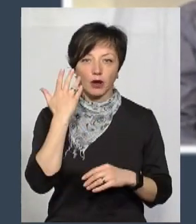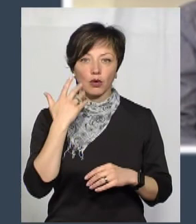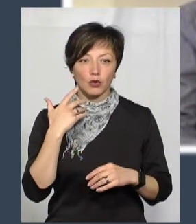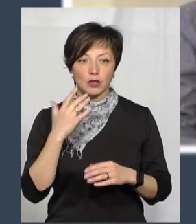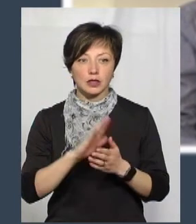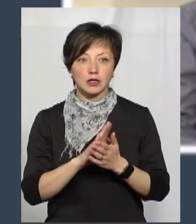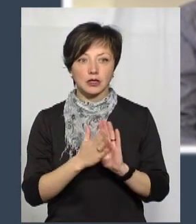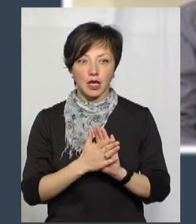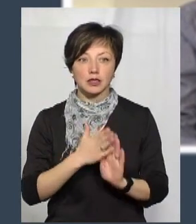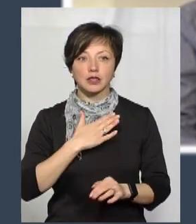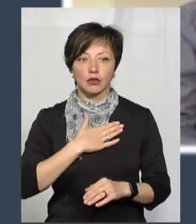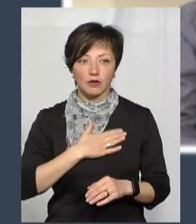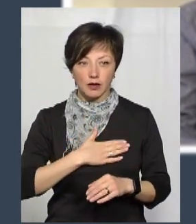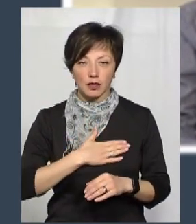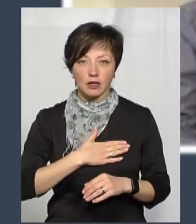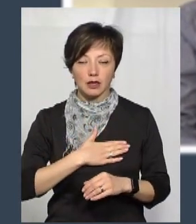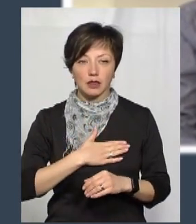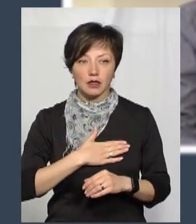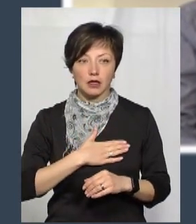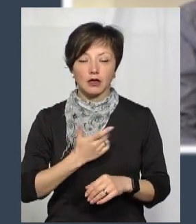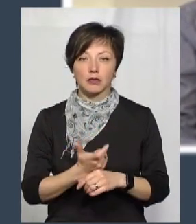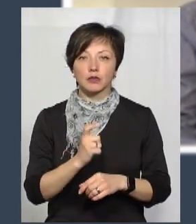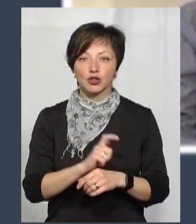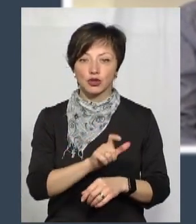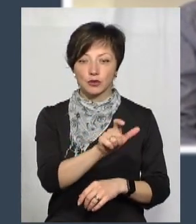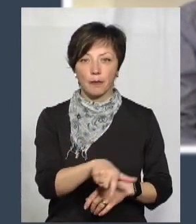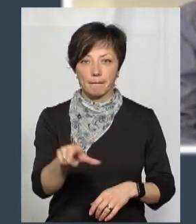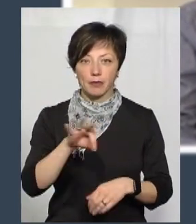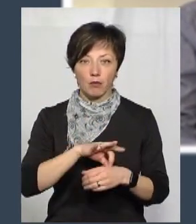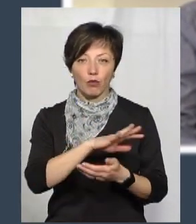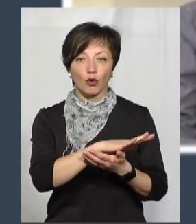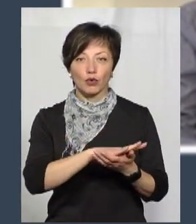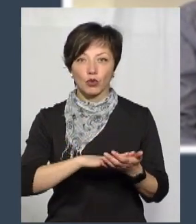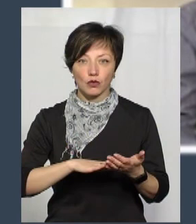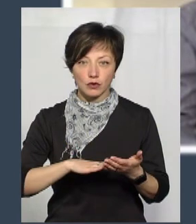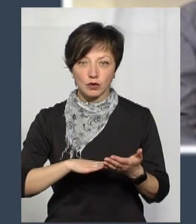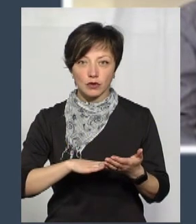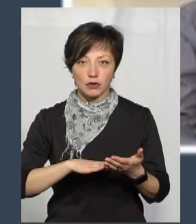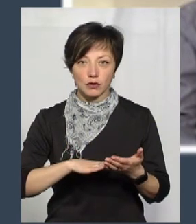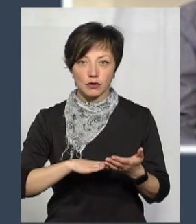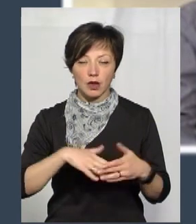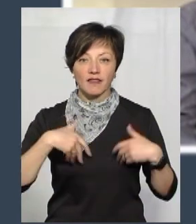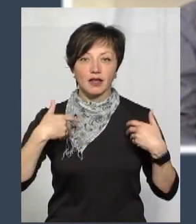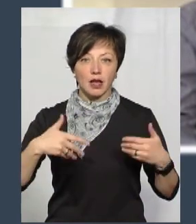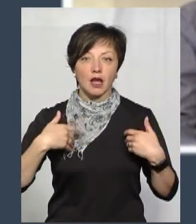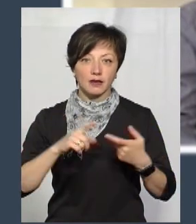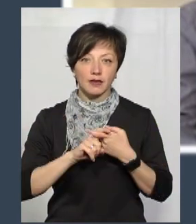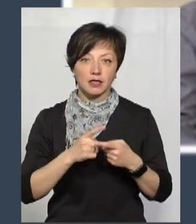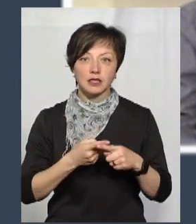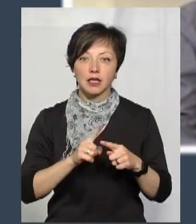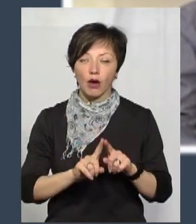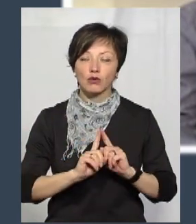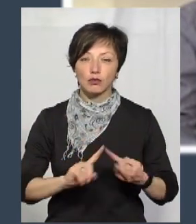коли я вже стан задовільний, у більшості пацієнтів продовжується виділятися коронавірус. Це є